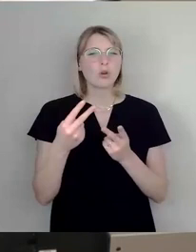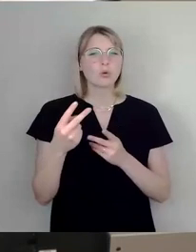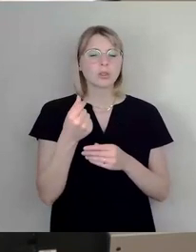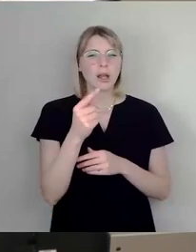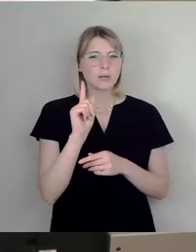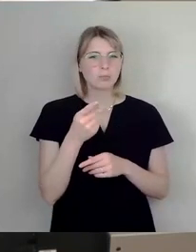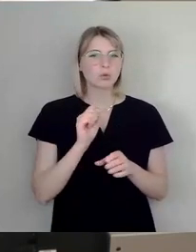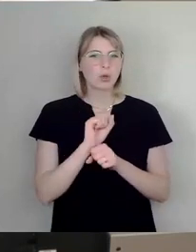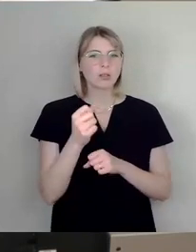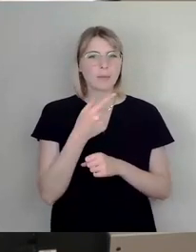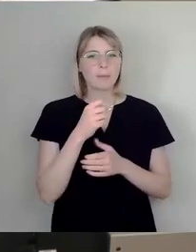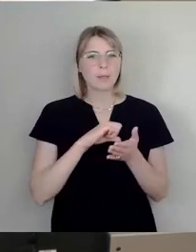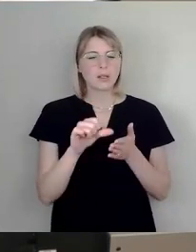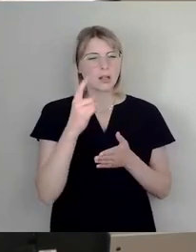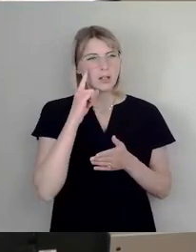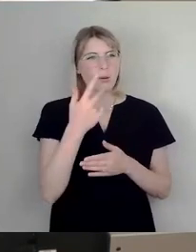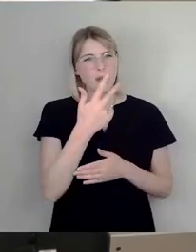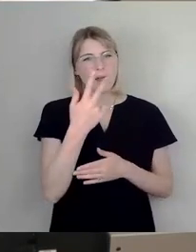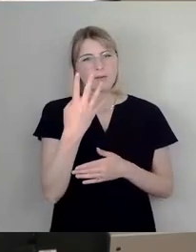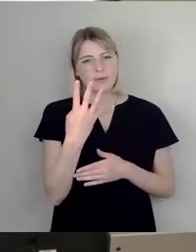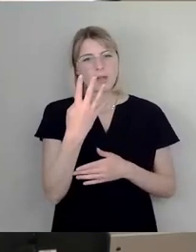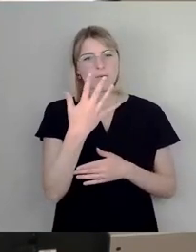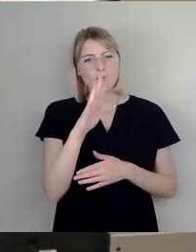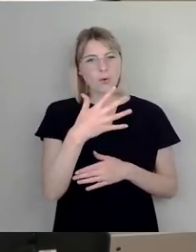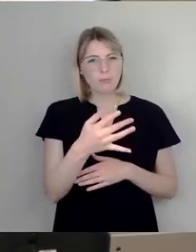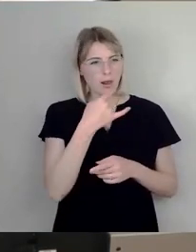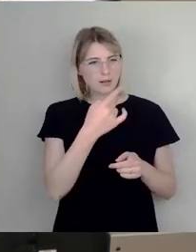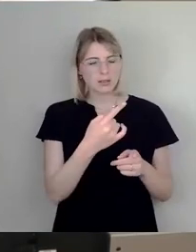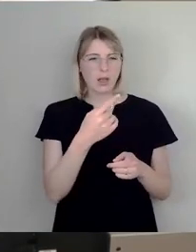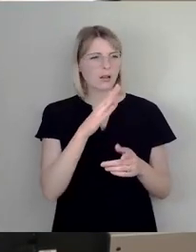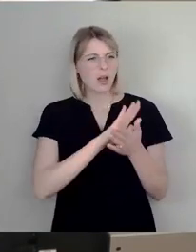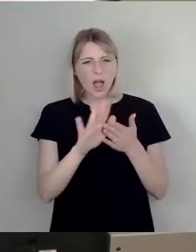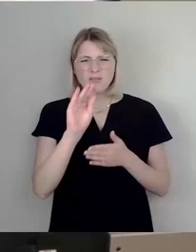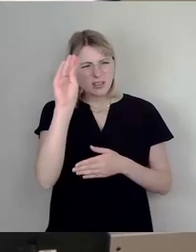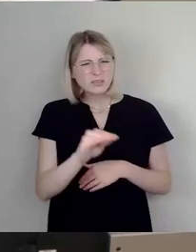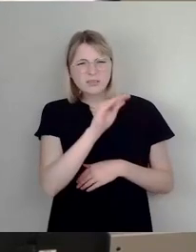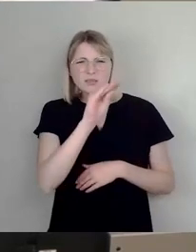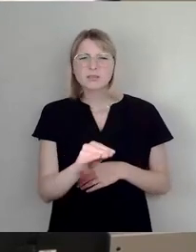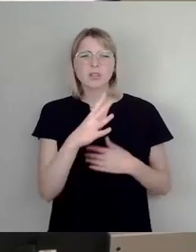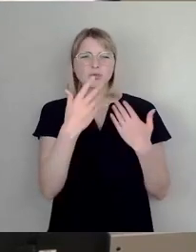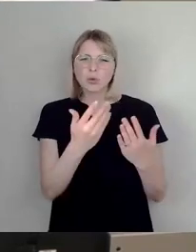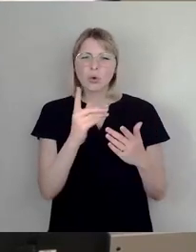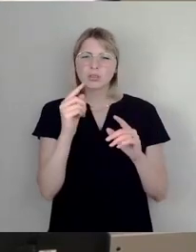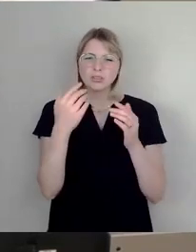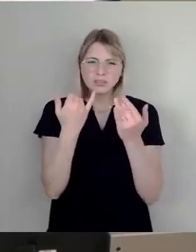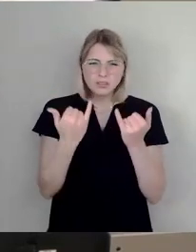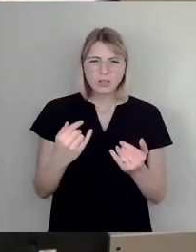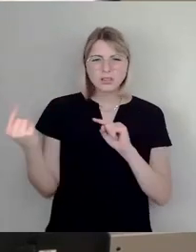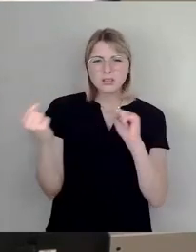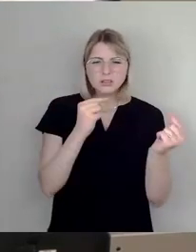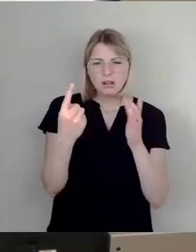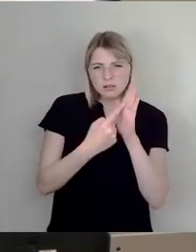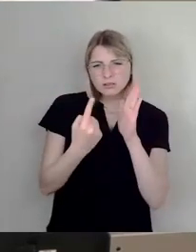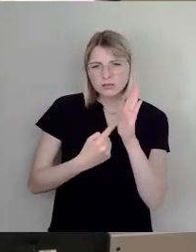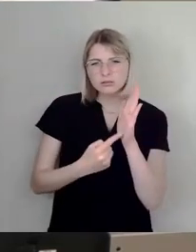drei, vier oder fünf Mal, dass er das gesagt hat. Und sie ignorieren das völlig und bringen hier in der Debatte Argumente an, die völlig an den Haaren